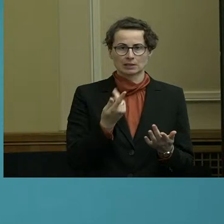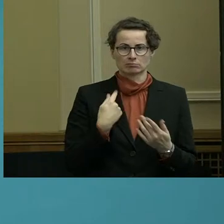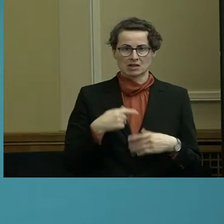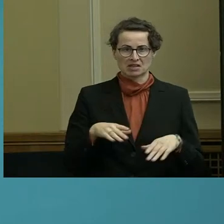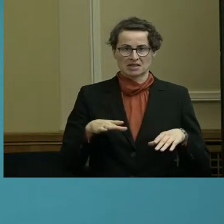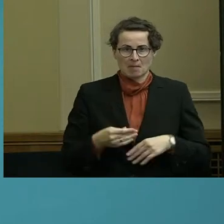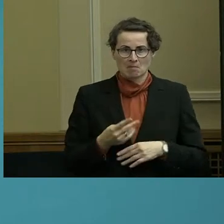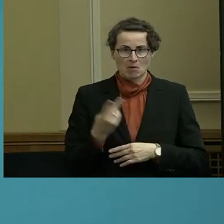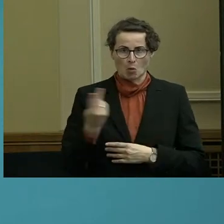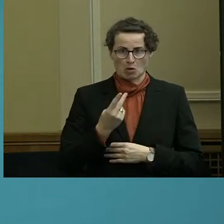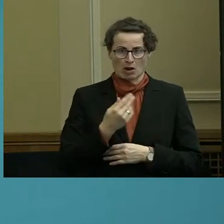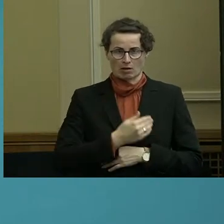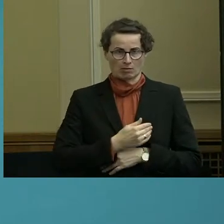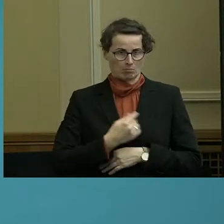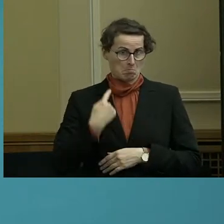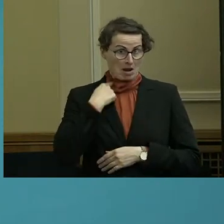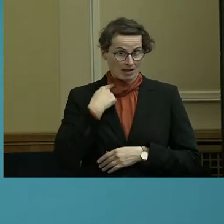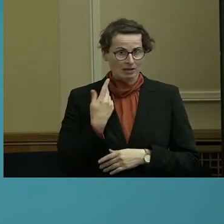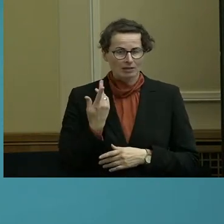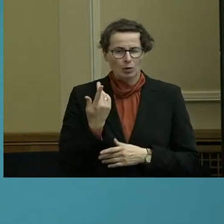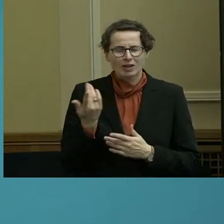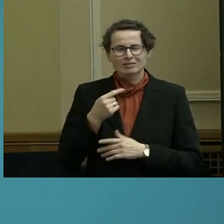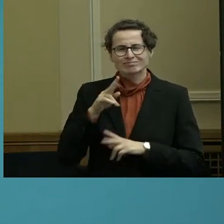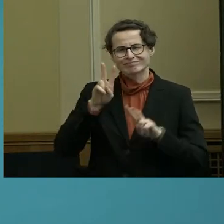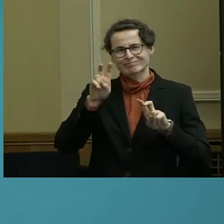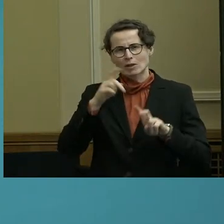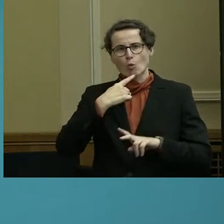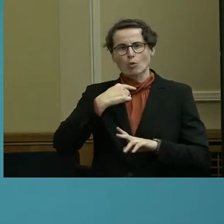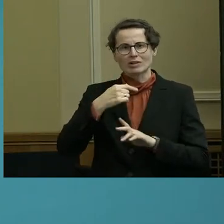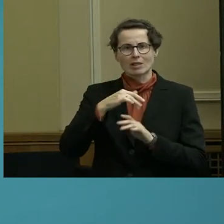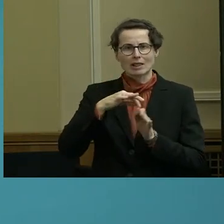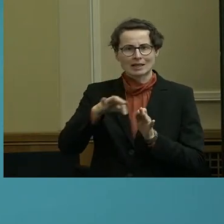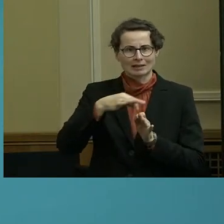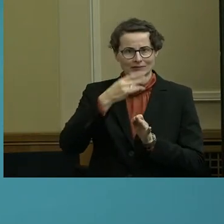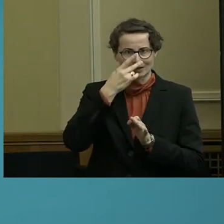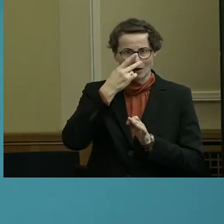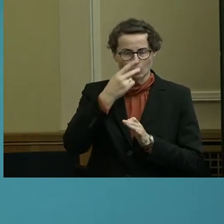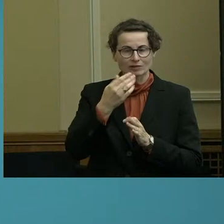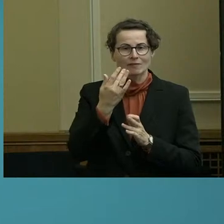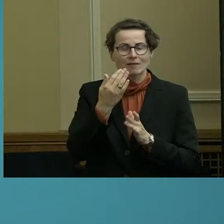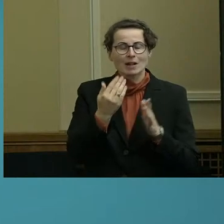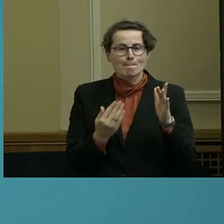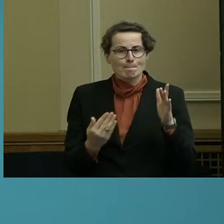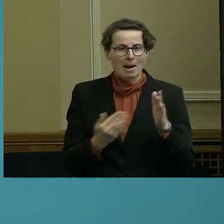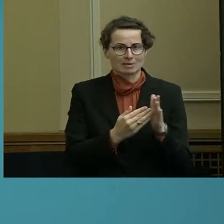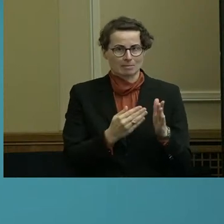andersrum? Wo ist die Linie, bis zu der Sie gehen würden? Was wäre der maximale Kaufpreis, Berlin zahlen könnte?